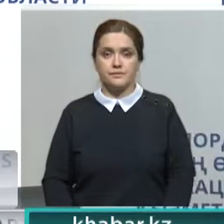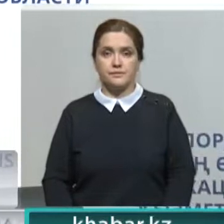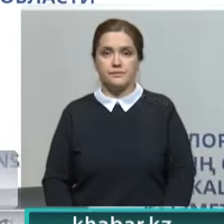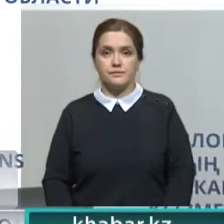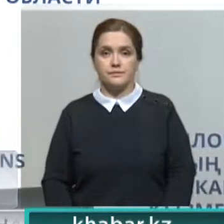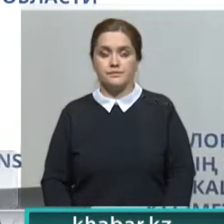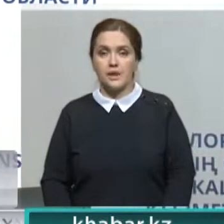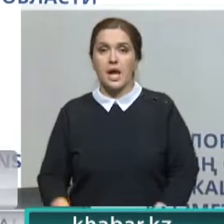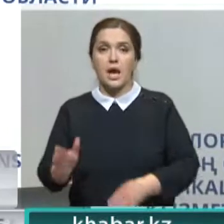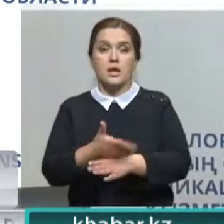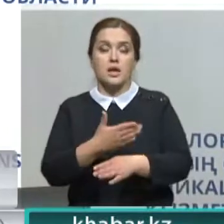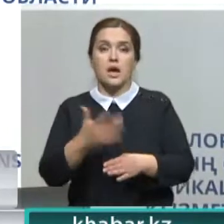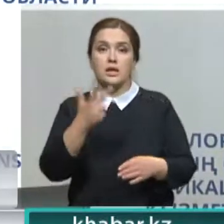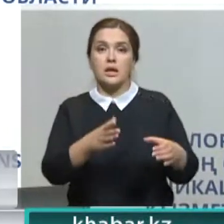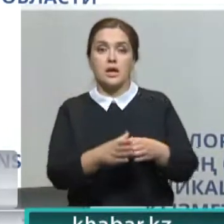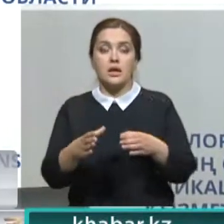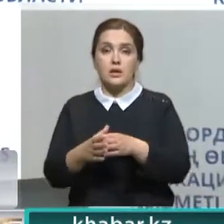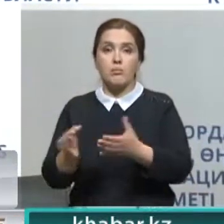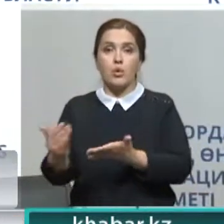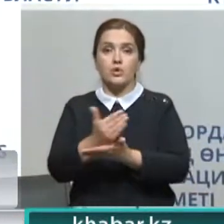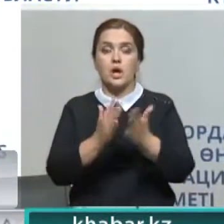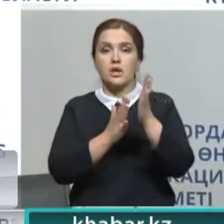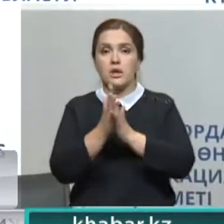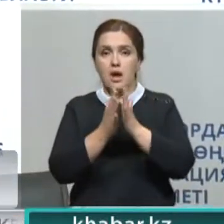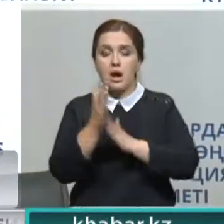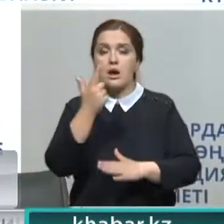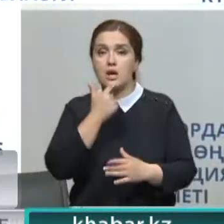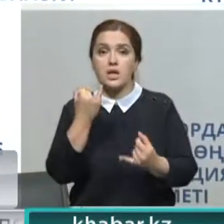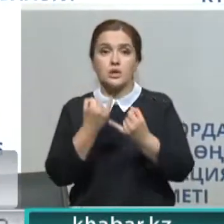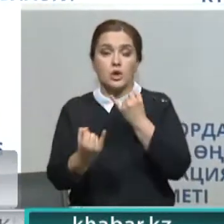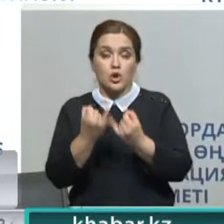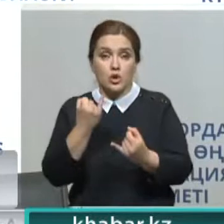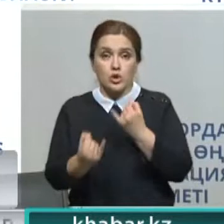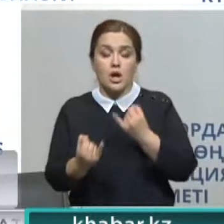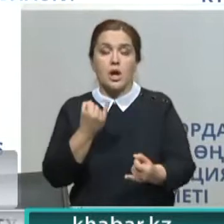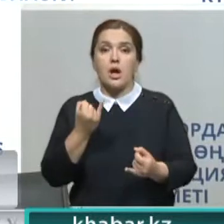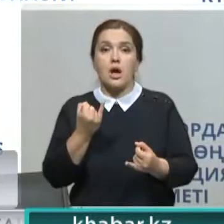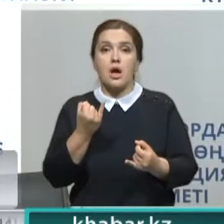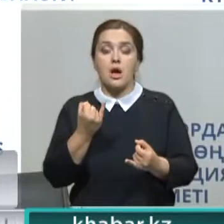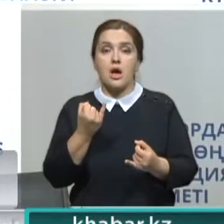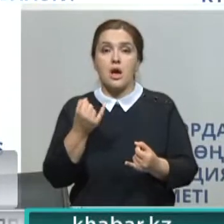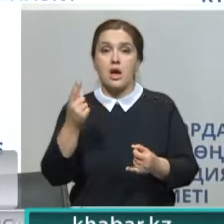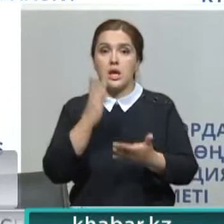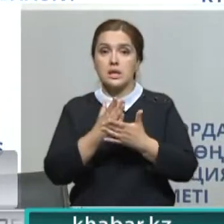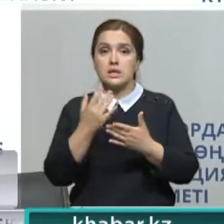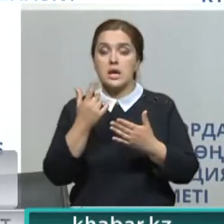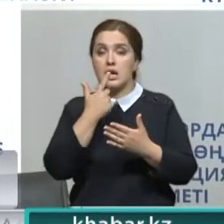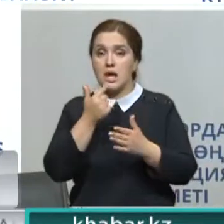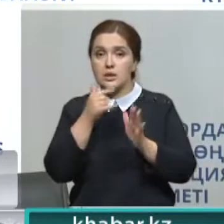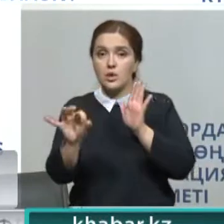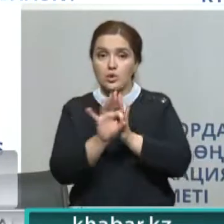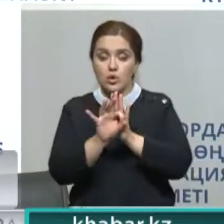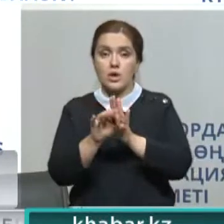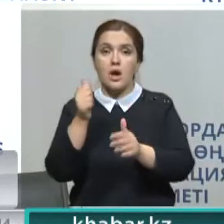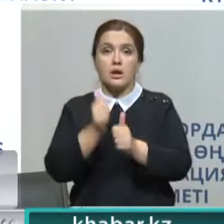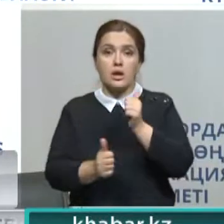Разделили территорию на три категории по урожайности травы, то есть красный, зеленый, желтый. 13 населенных пунктов включили в красную зону. Сейчас с каждой